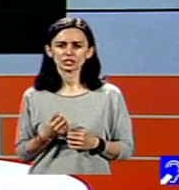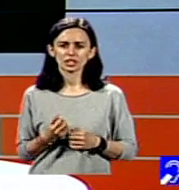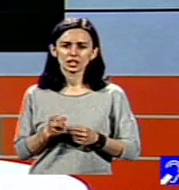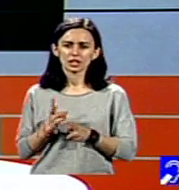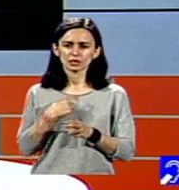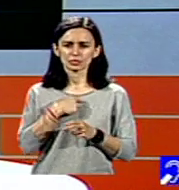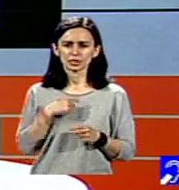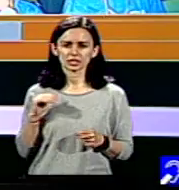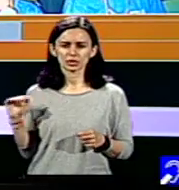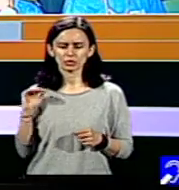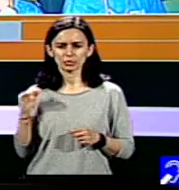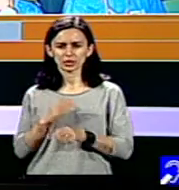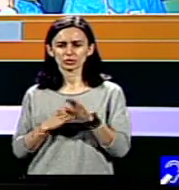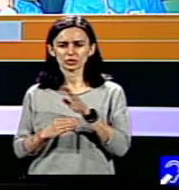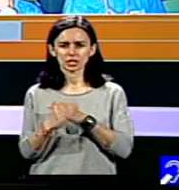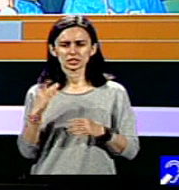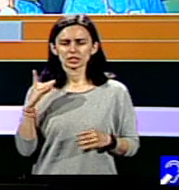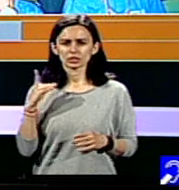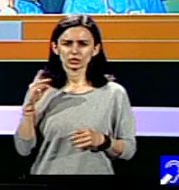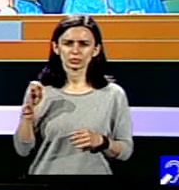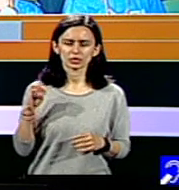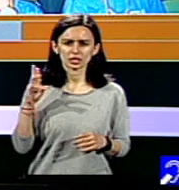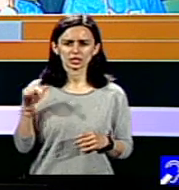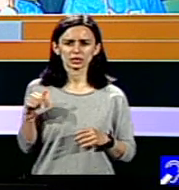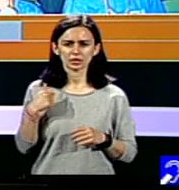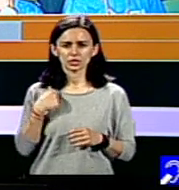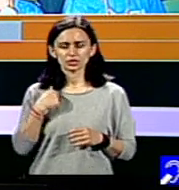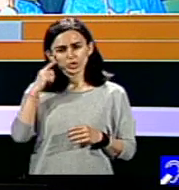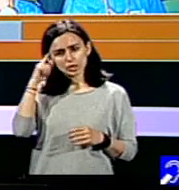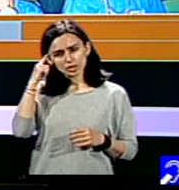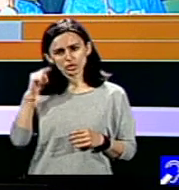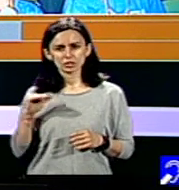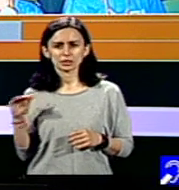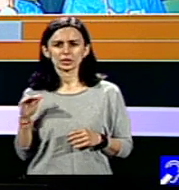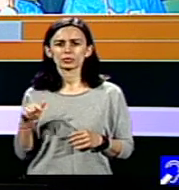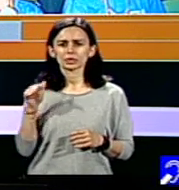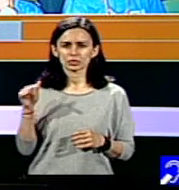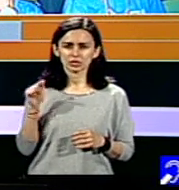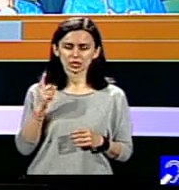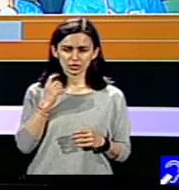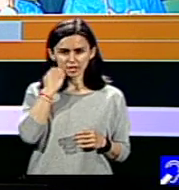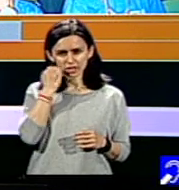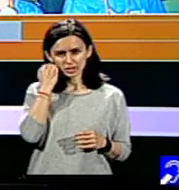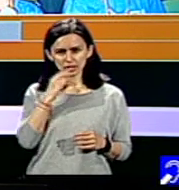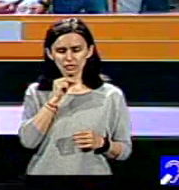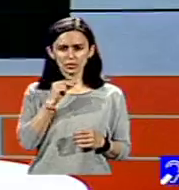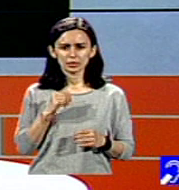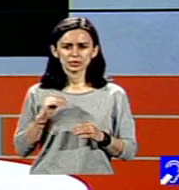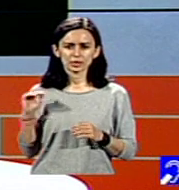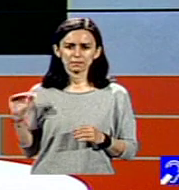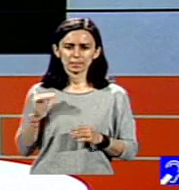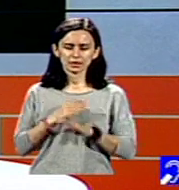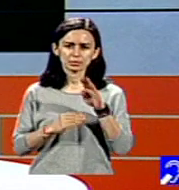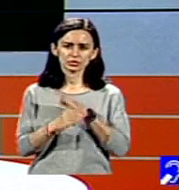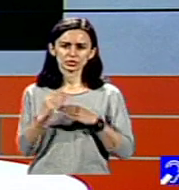poate un copil cu sindromul Down, mai ales Andrei, acum eu sunt subiectiv pentru că îl cunosc pe Andrei, dar, în genere, când vorbim despre copiii cu sindrom Down,